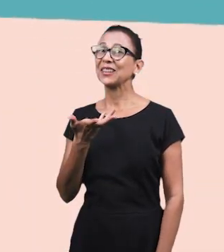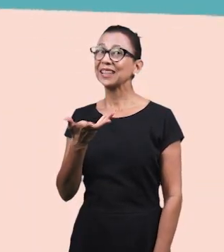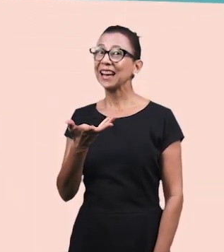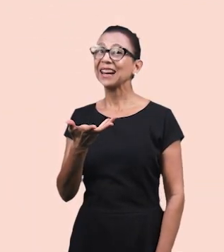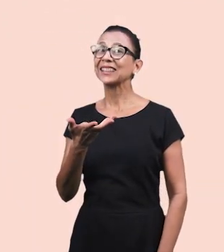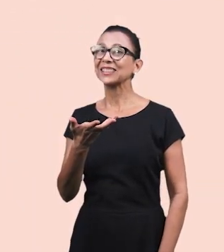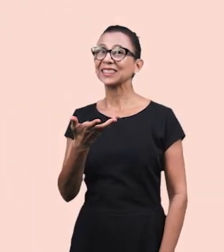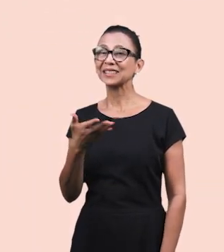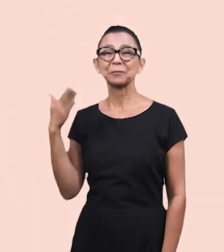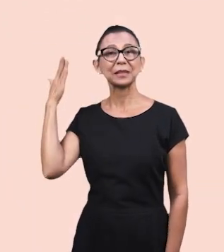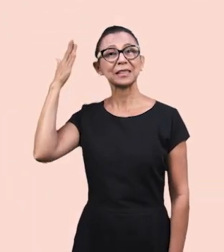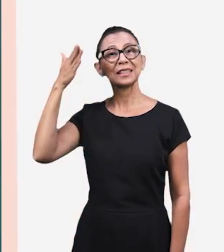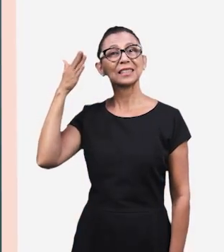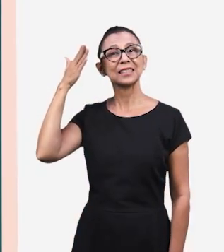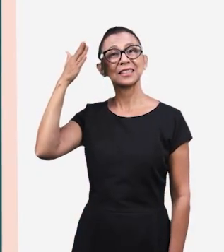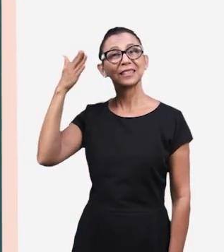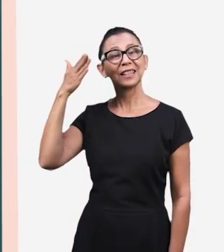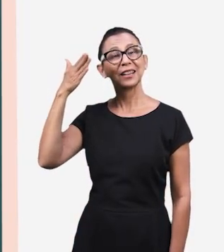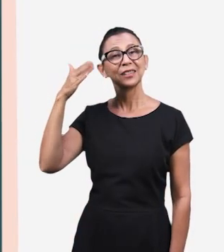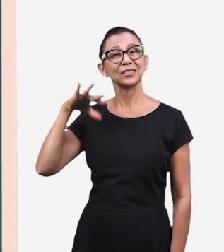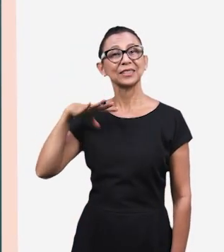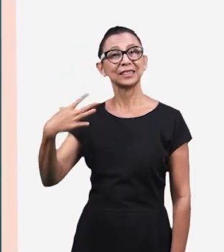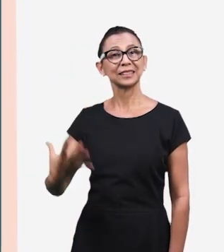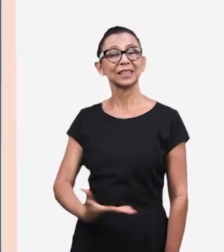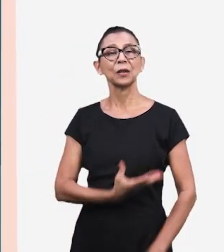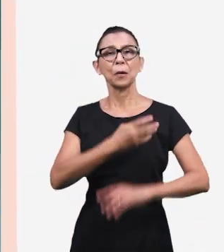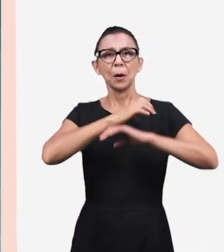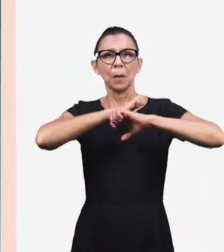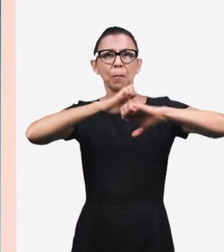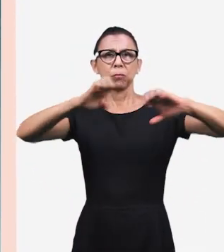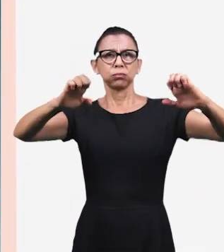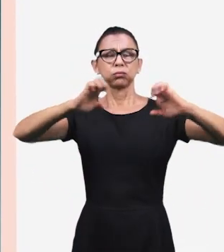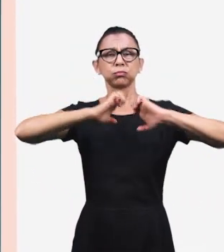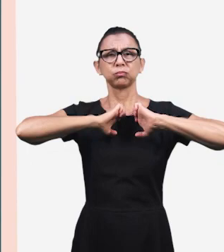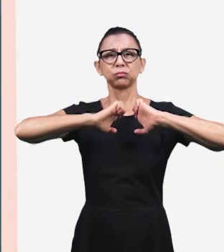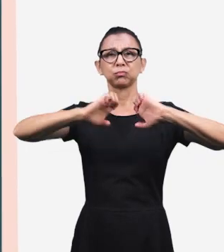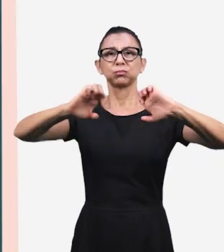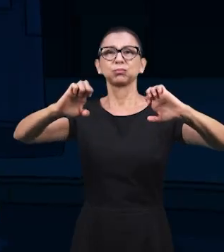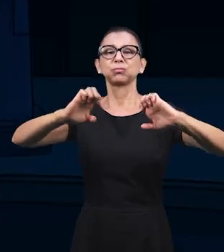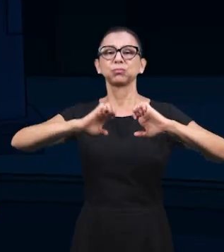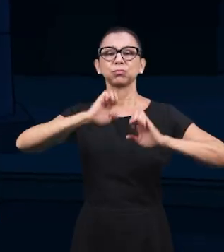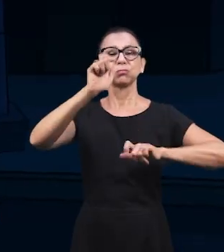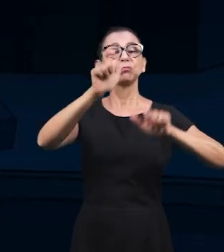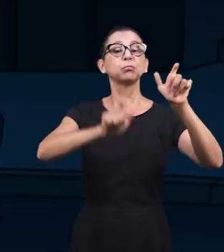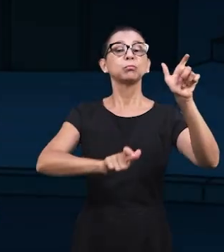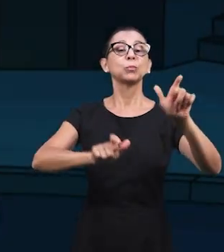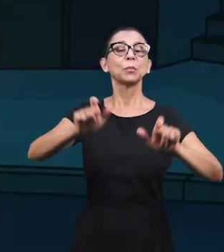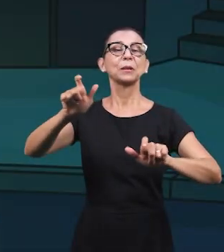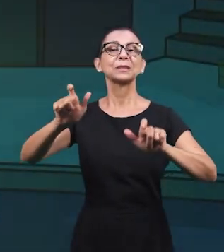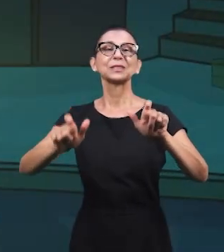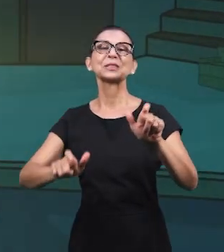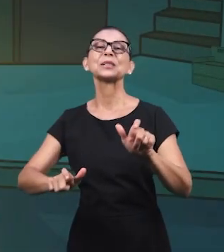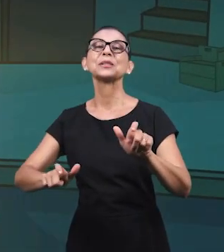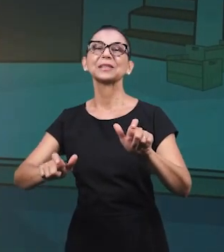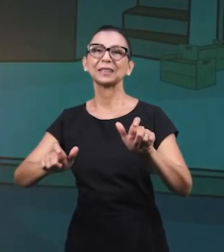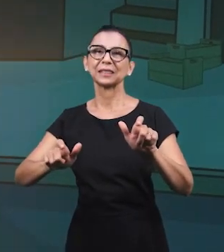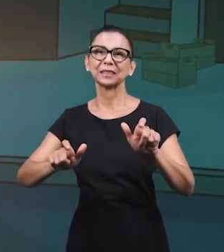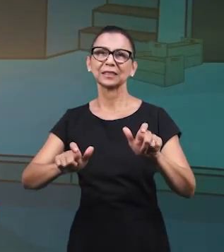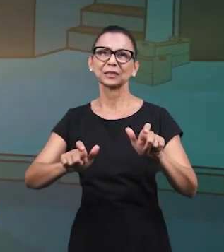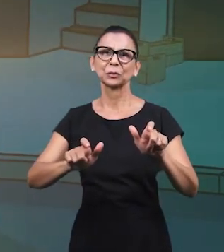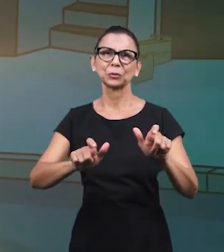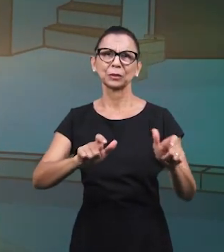хочу Нести Послание Спасения